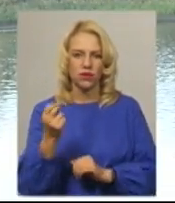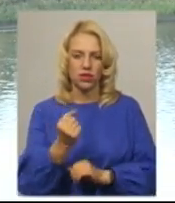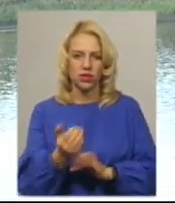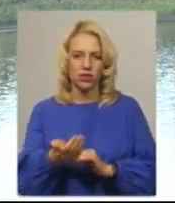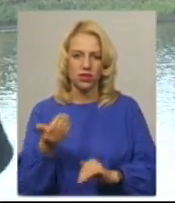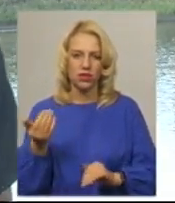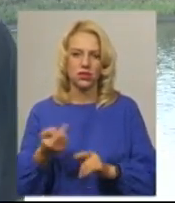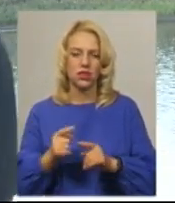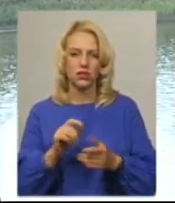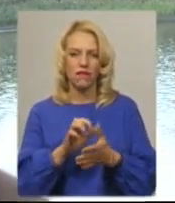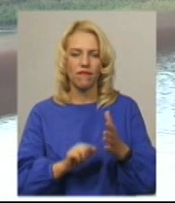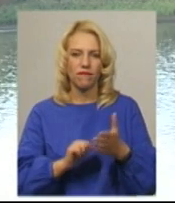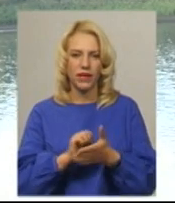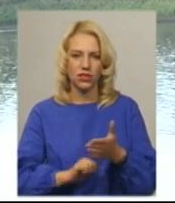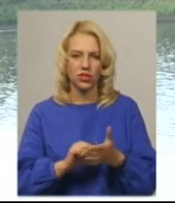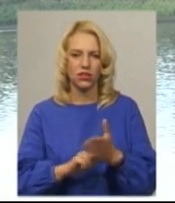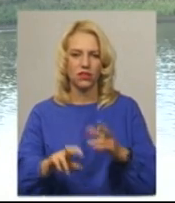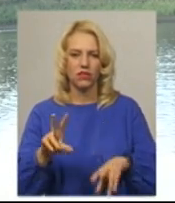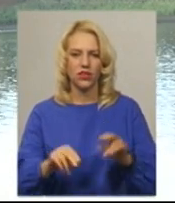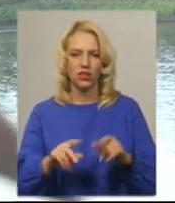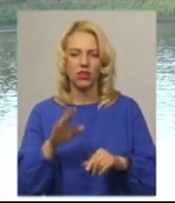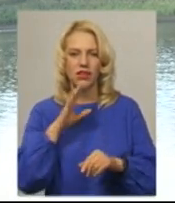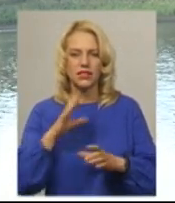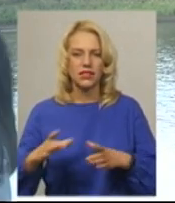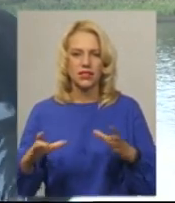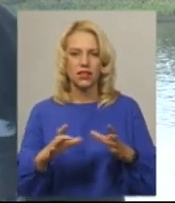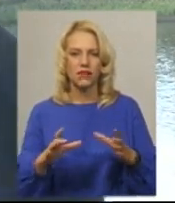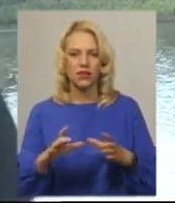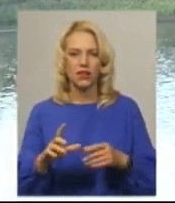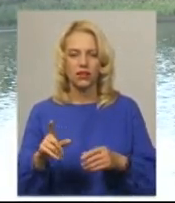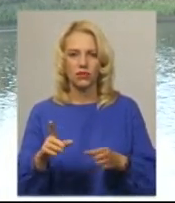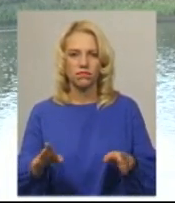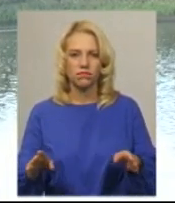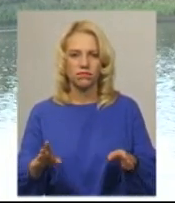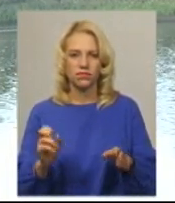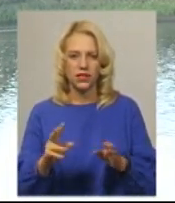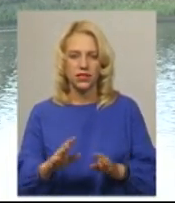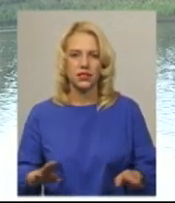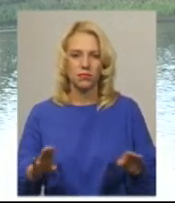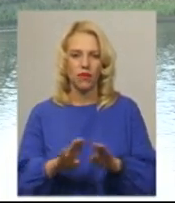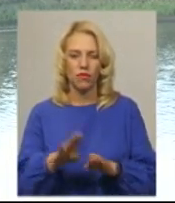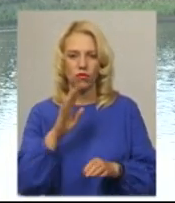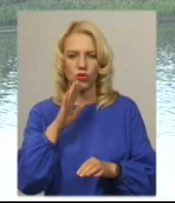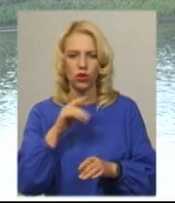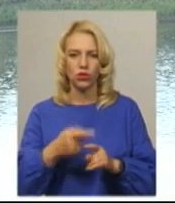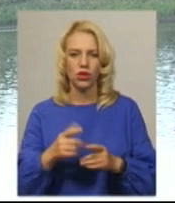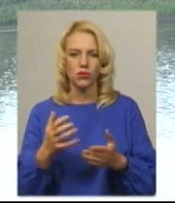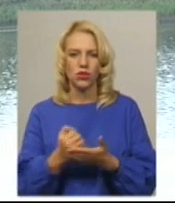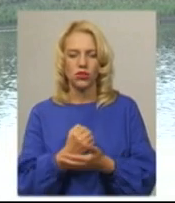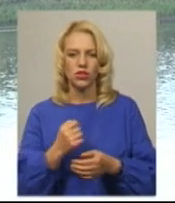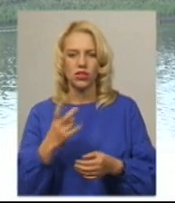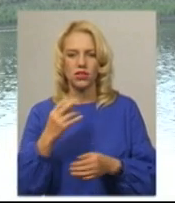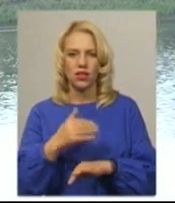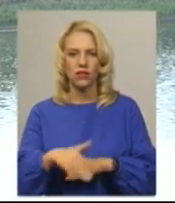що впав і за те, що ті ставки, що в другій стороні, поперекривали воду. Бо на дворі суша велика і вода